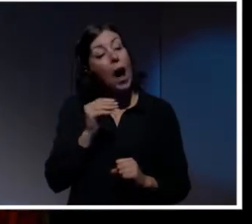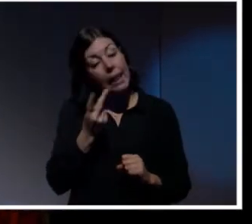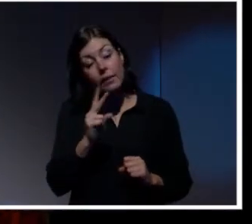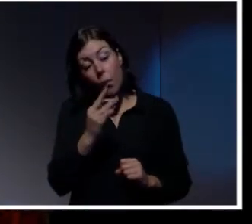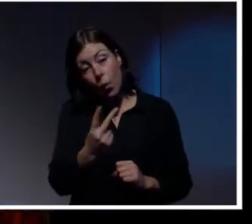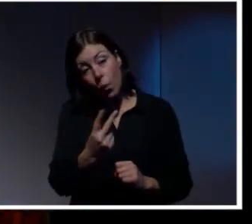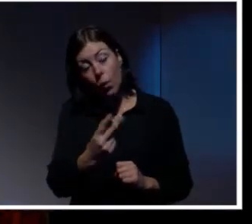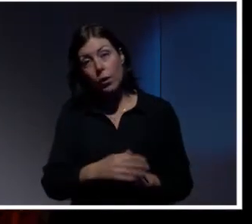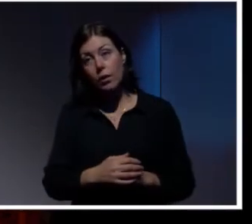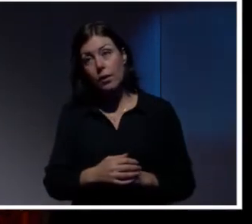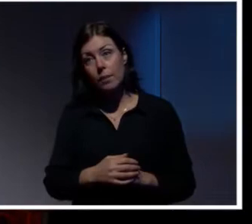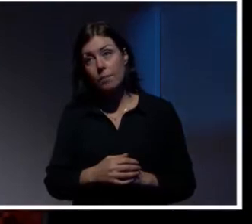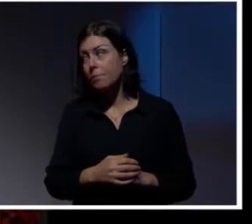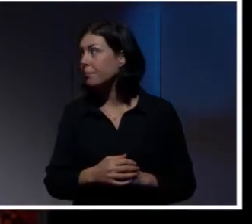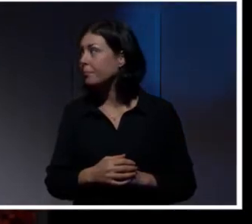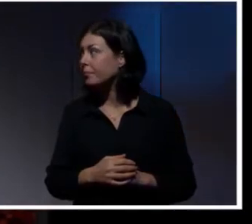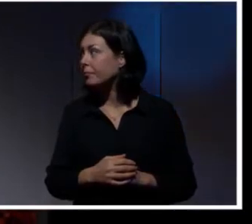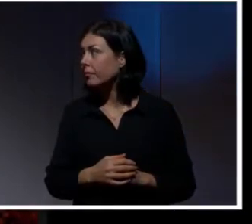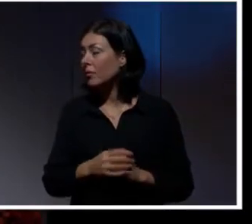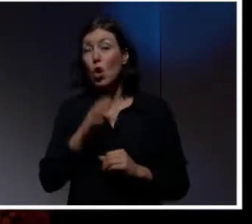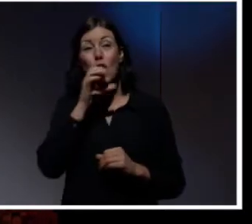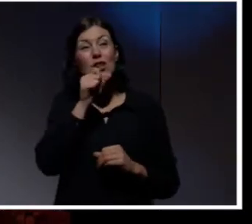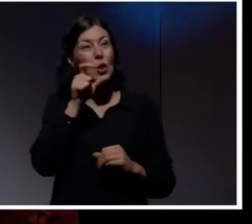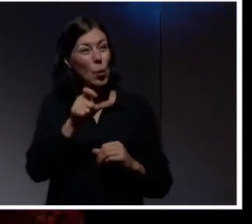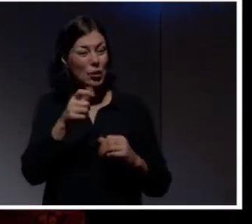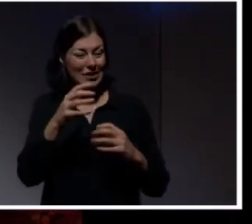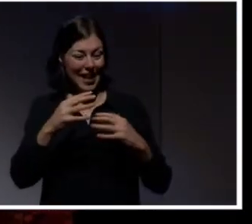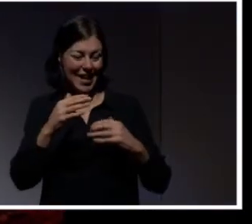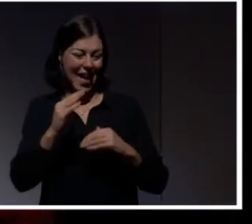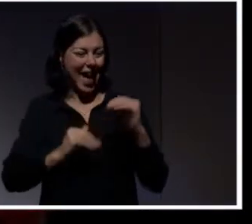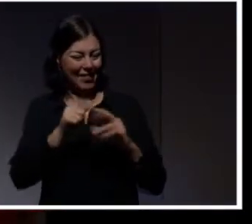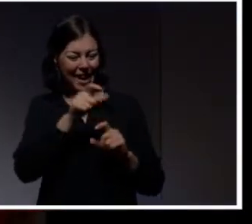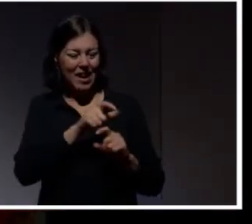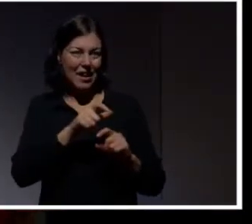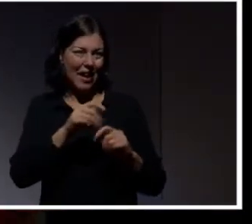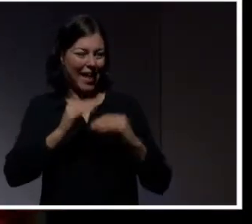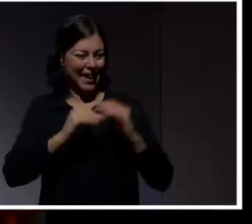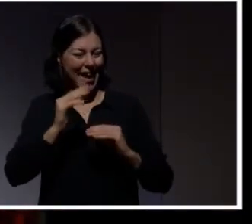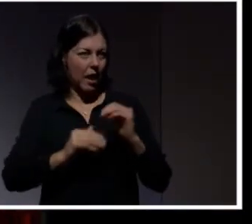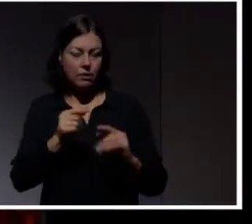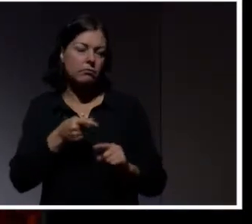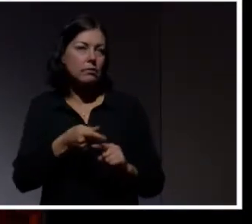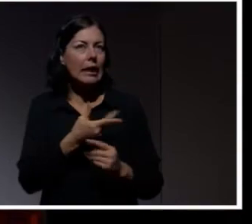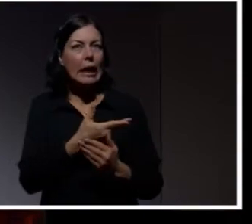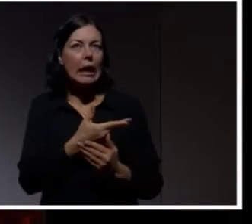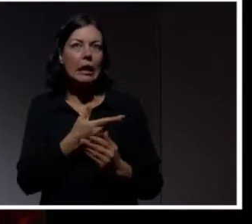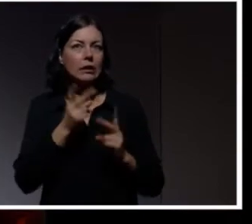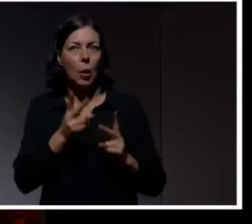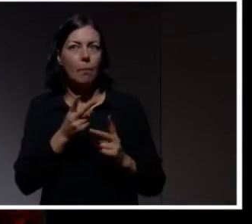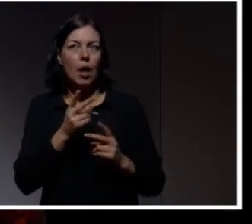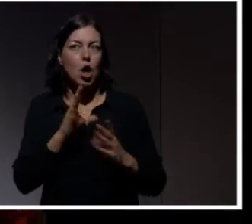För det är också så här. Inte ens lösenordshanterare är immuna mot att det händer saker. Så jag